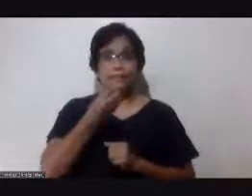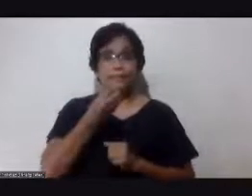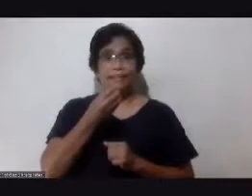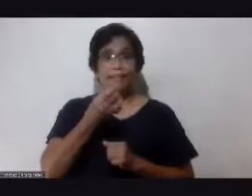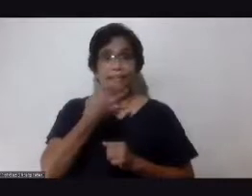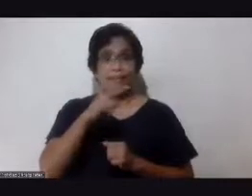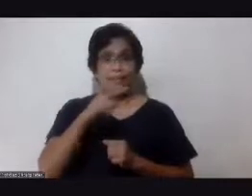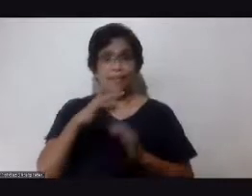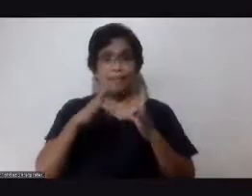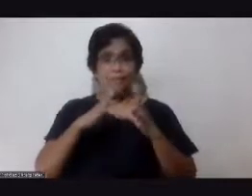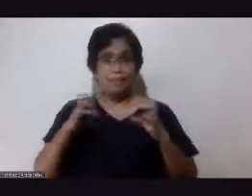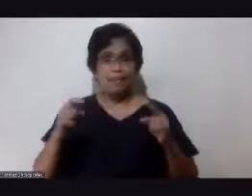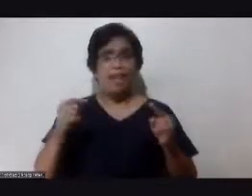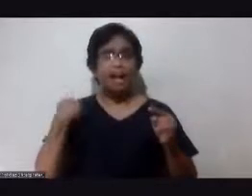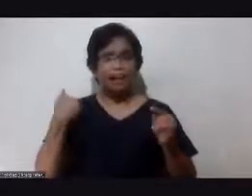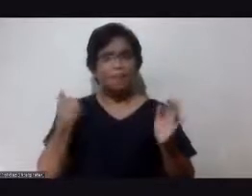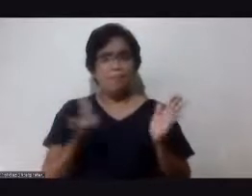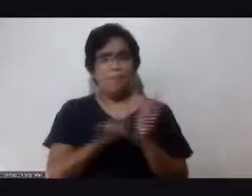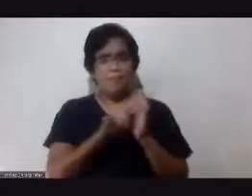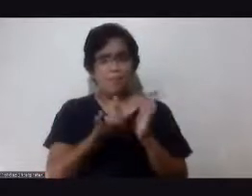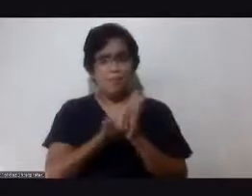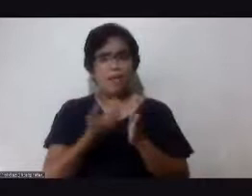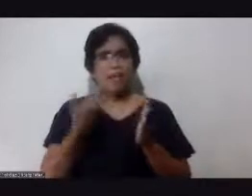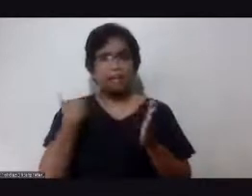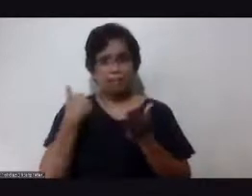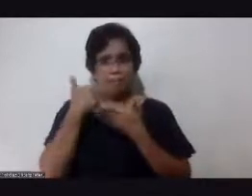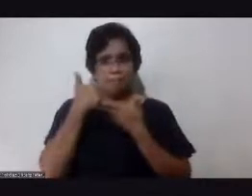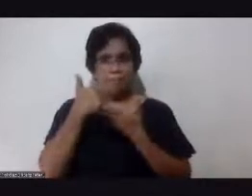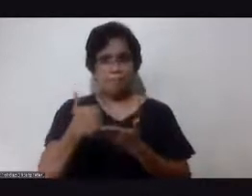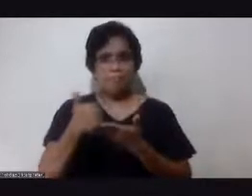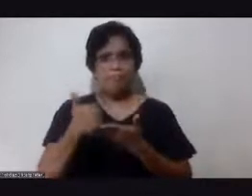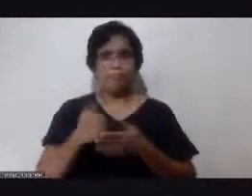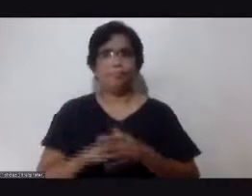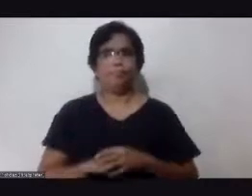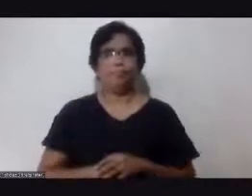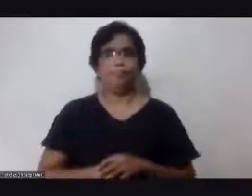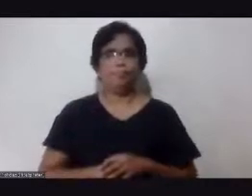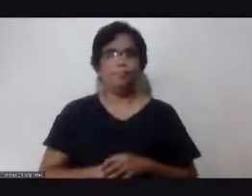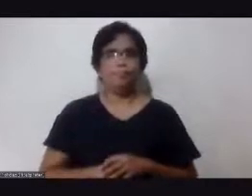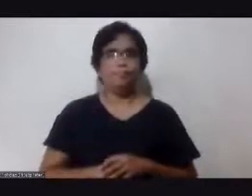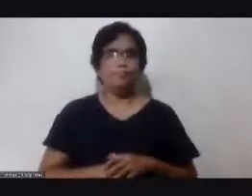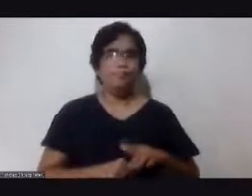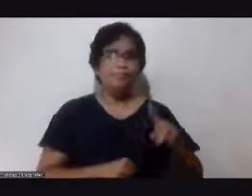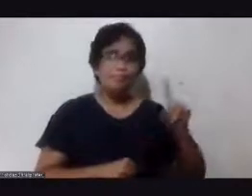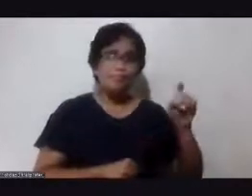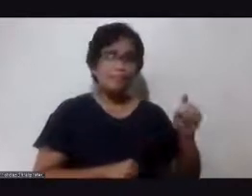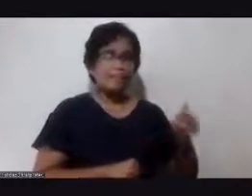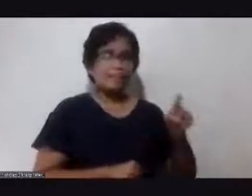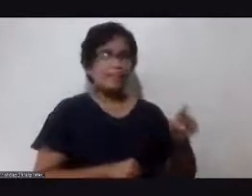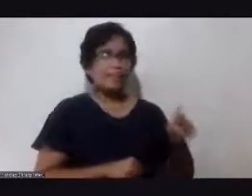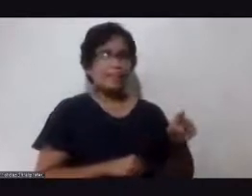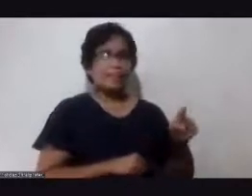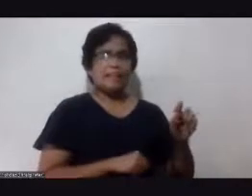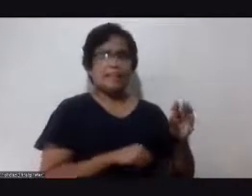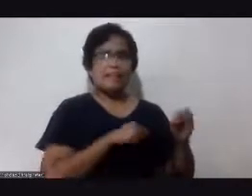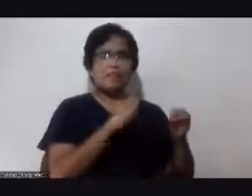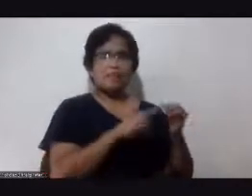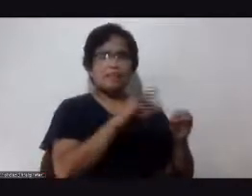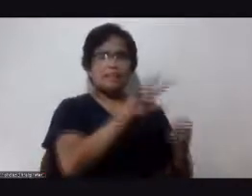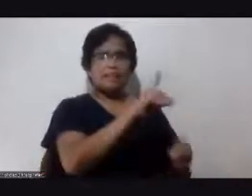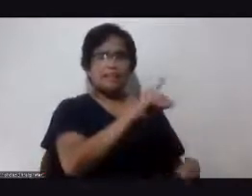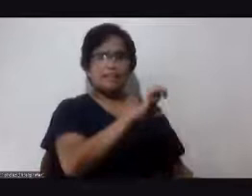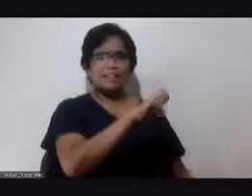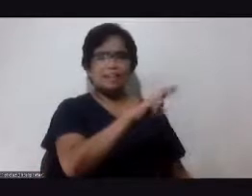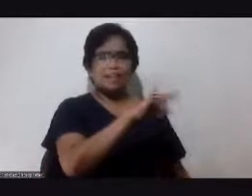proof naman tayo yes may tulong po siya okay yes brother Ben may nagtatanong tungkol yan sa iyong device kung